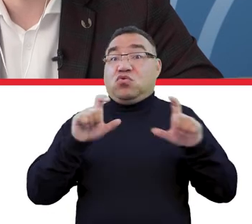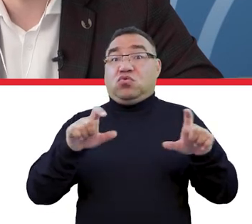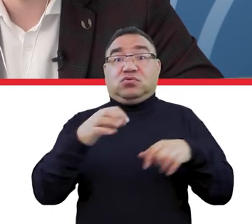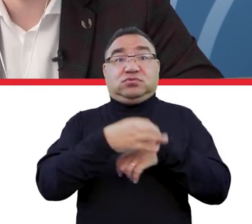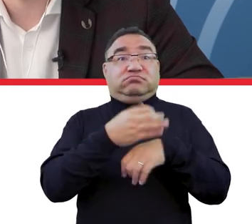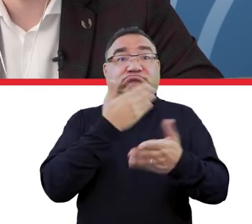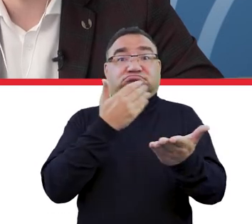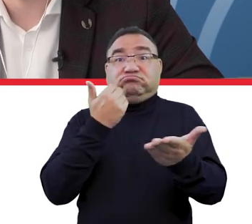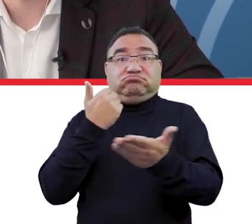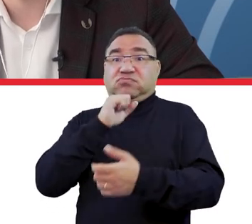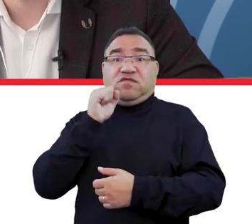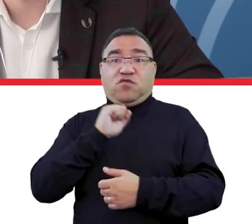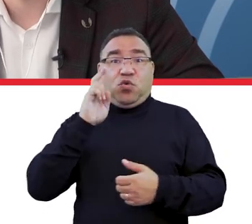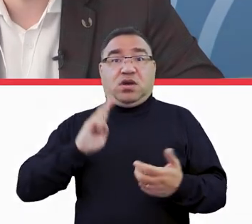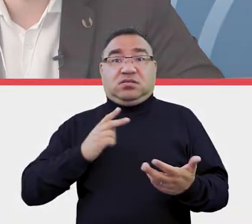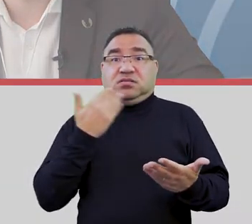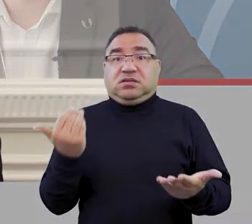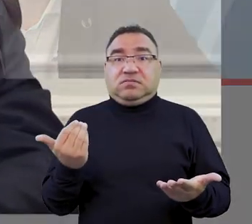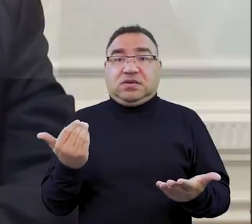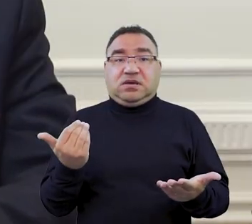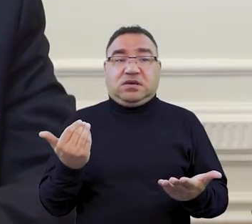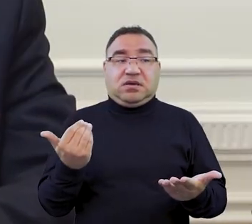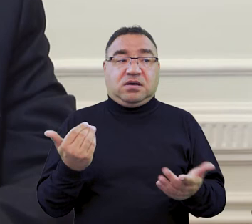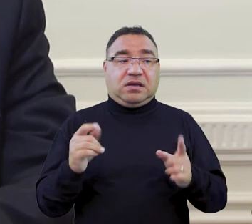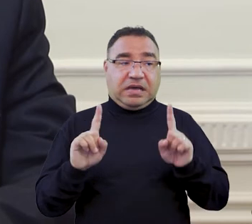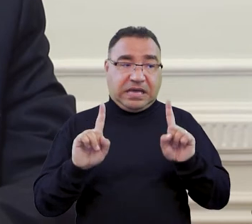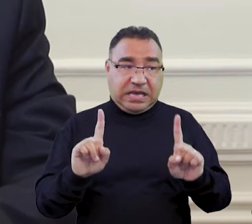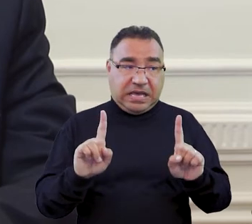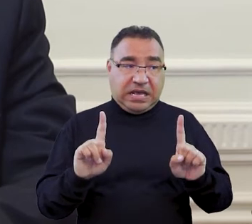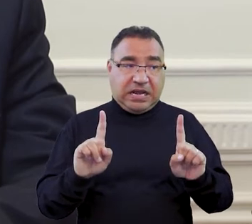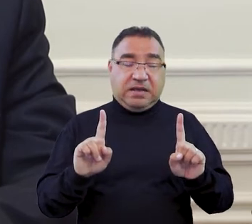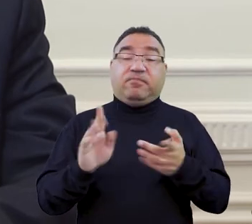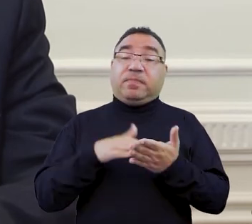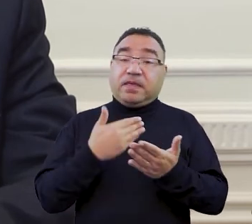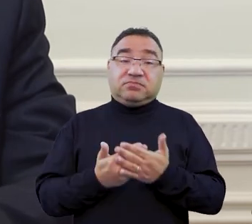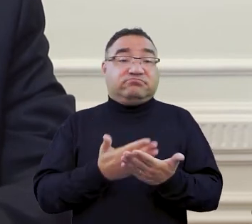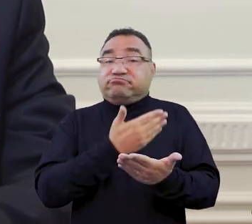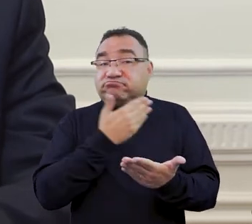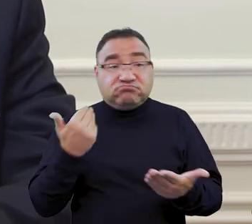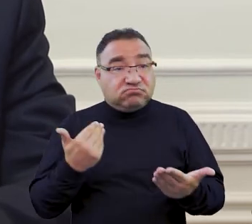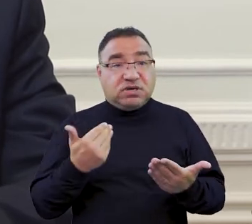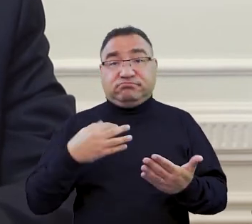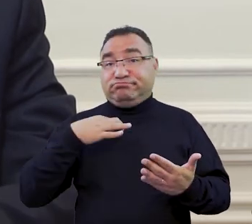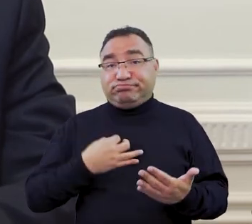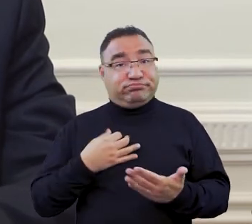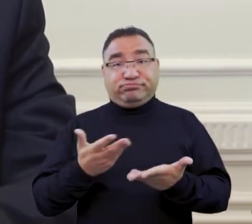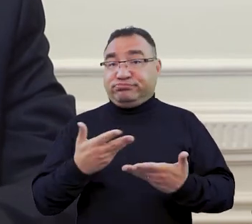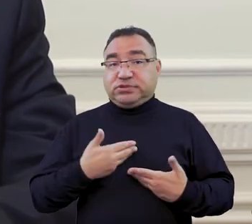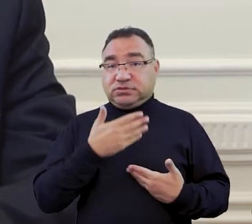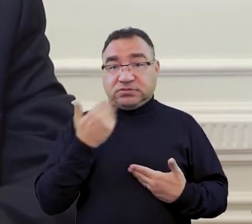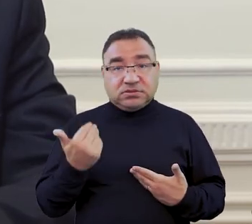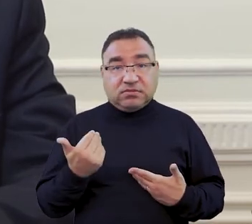takiej możliwości, mają akademików, ale tam, gdzie jest brak możliwości zakwaterowania, takie